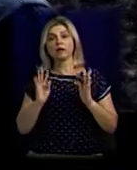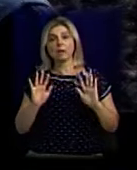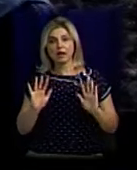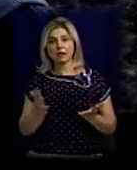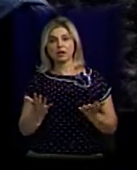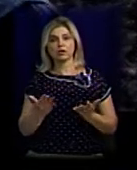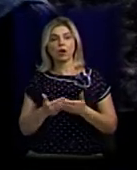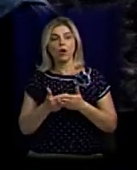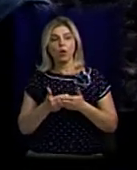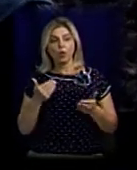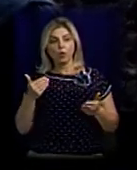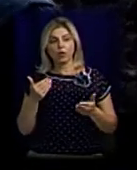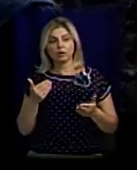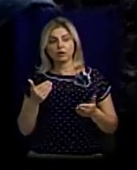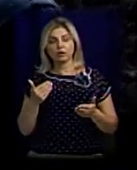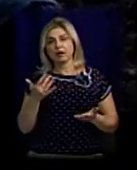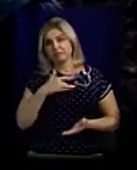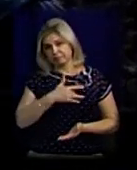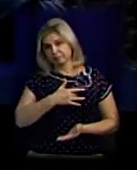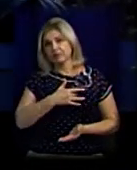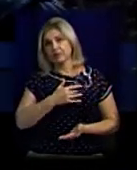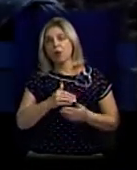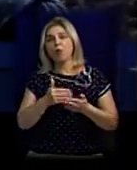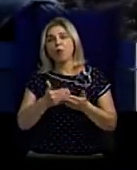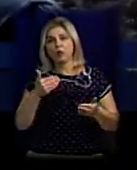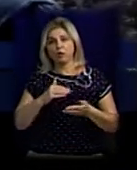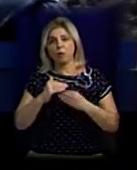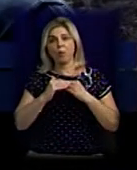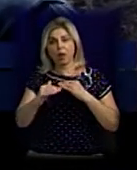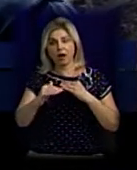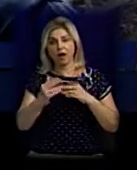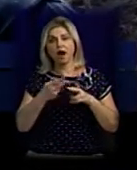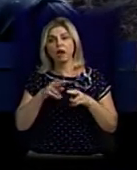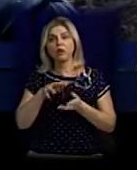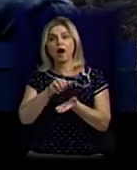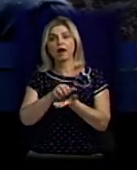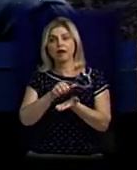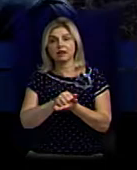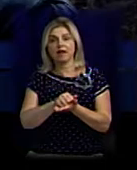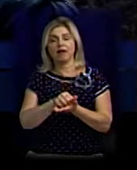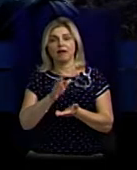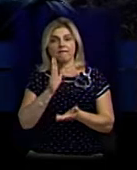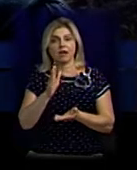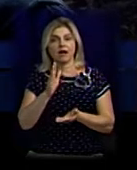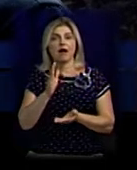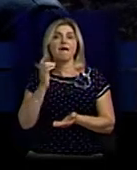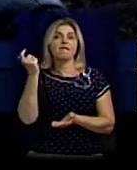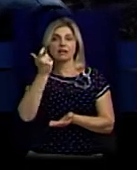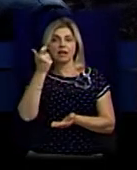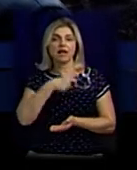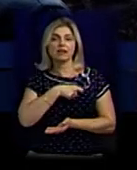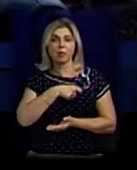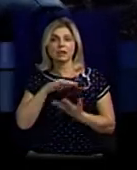поля, яке орендує власності депутата